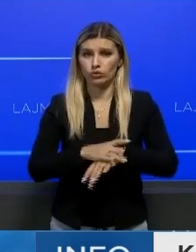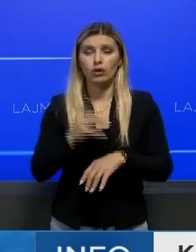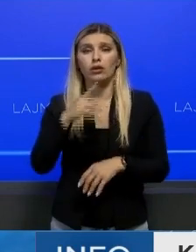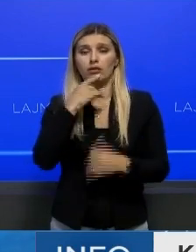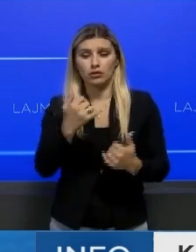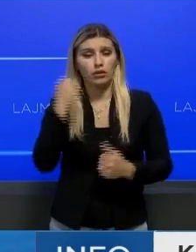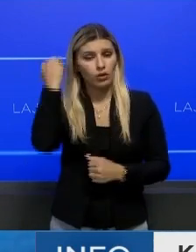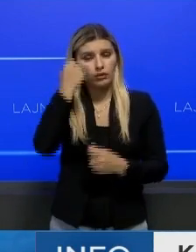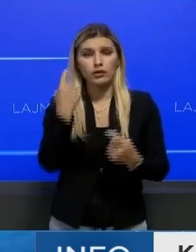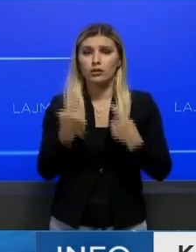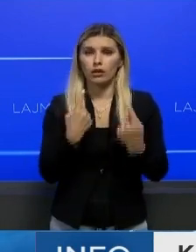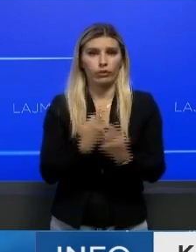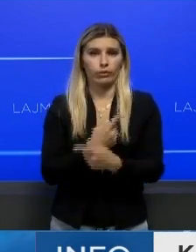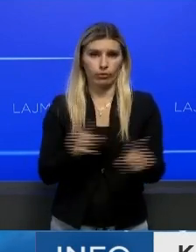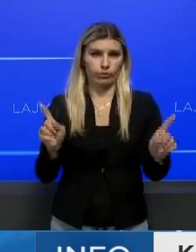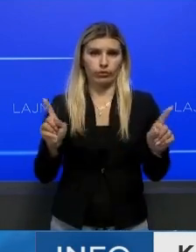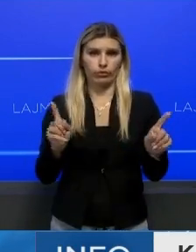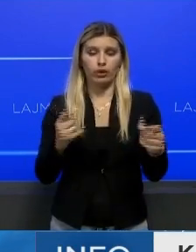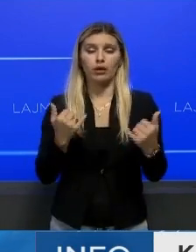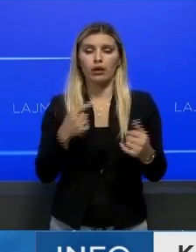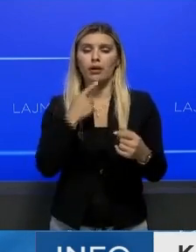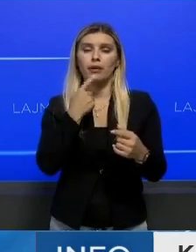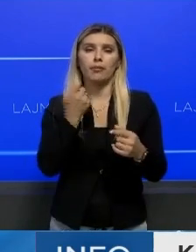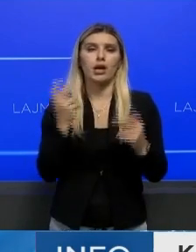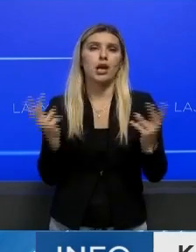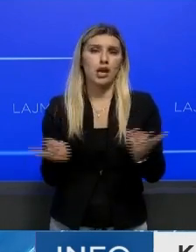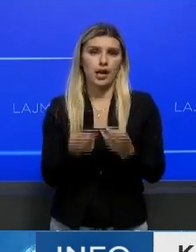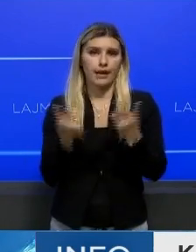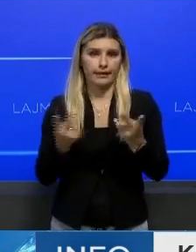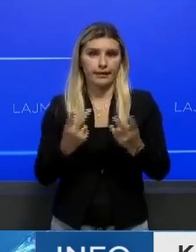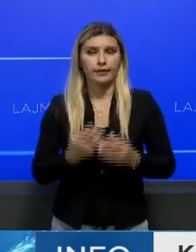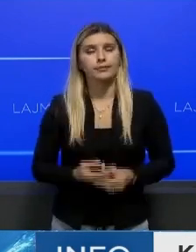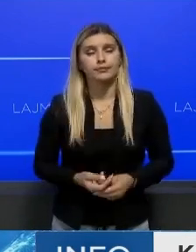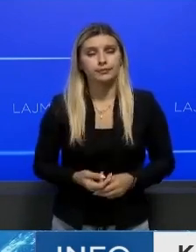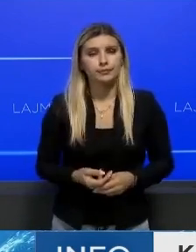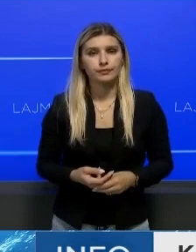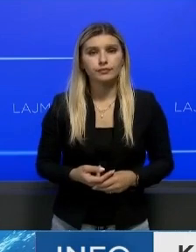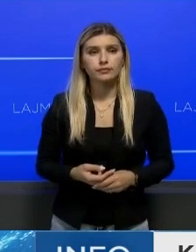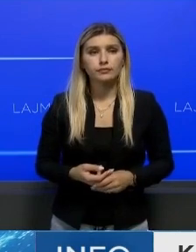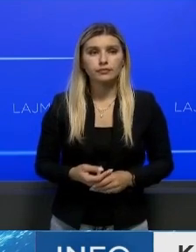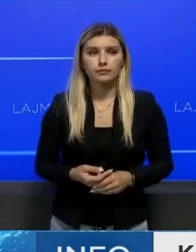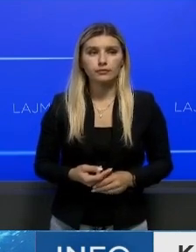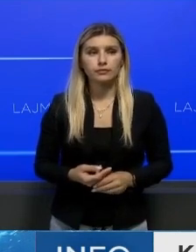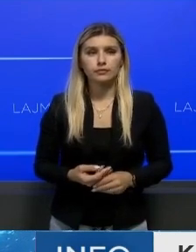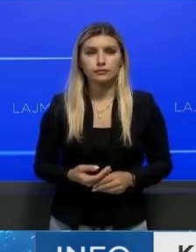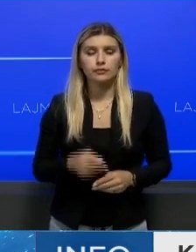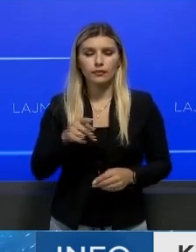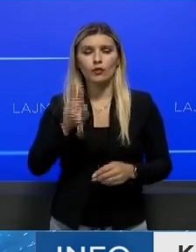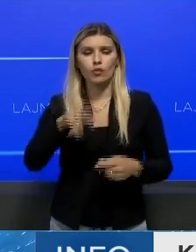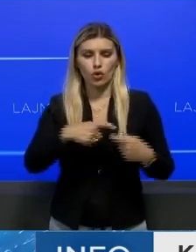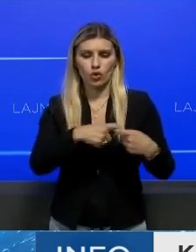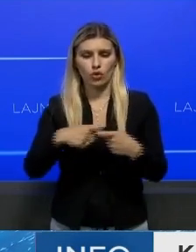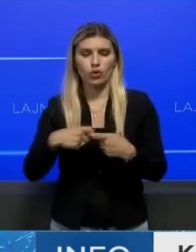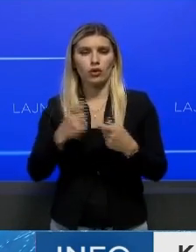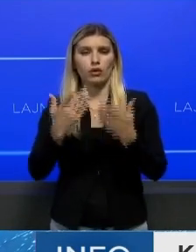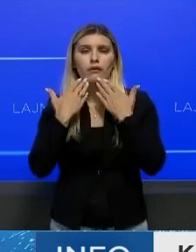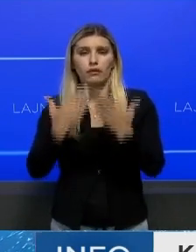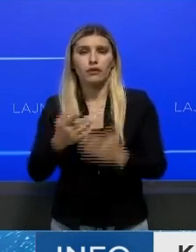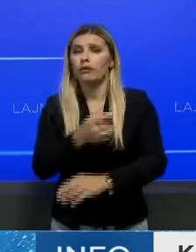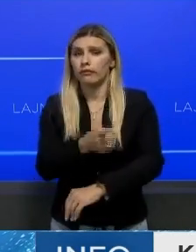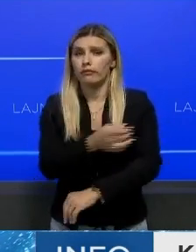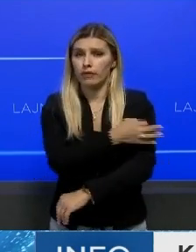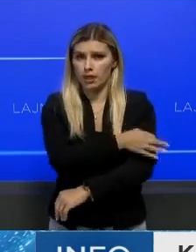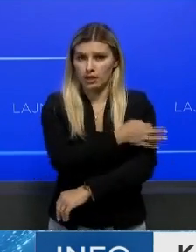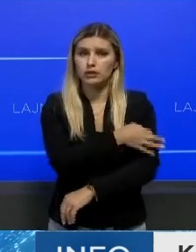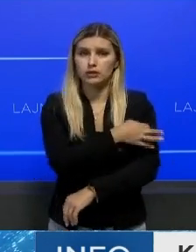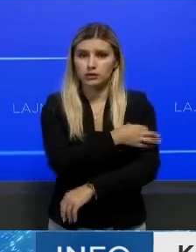fazë tjetër të pandemis, por si që duket më të lehtë. Pa dyshem që këtu ka ndiku vaksina, i cilja ka